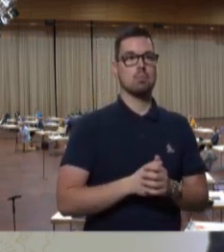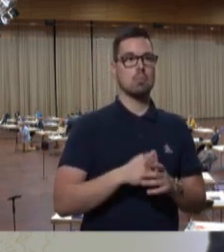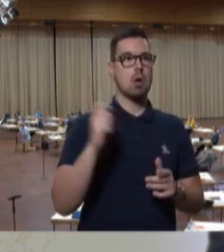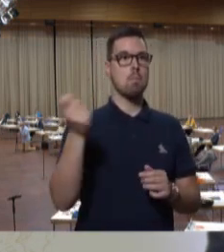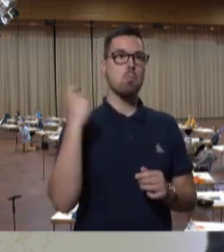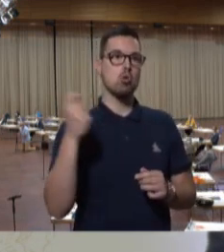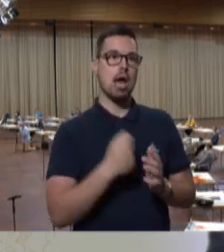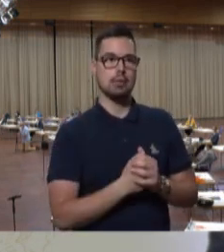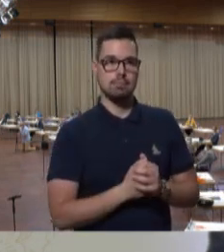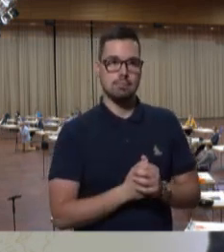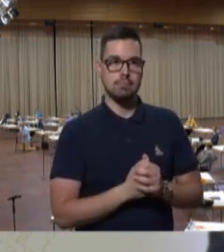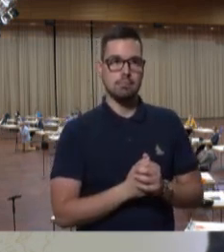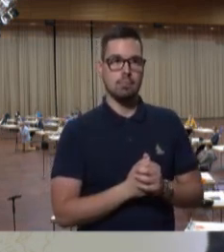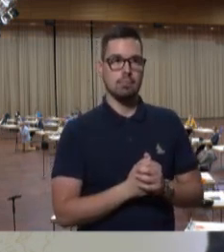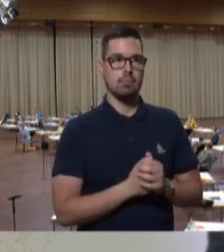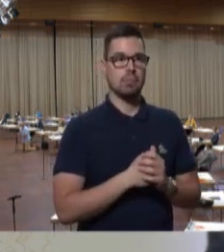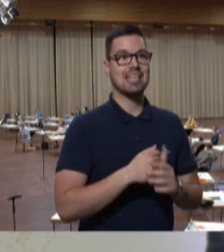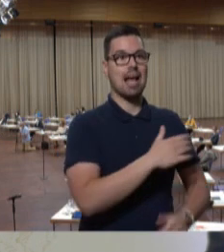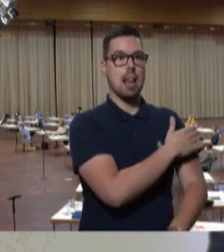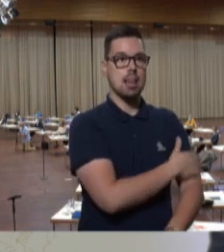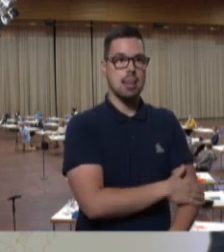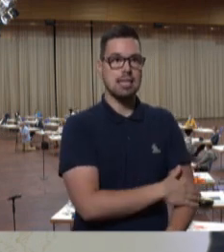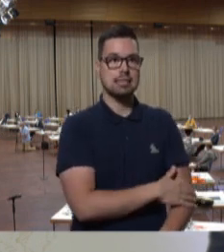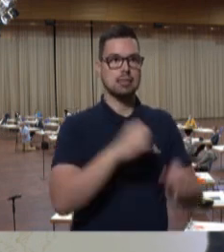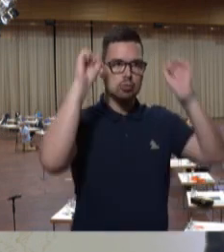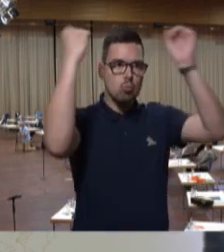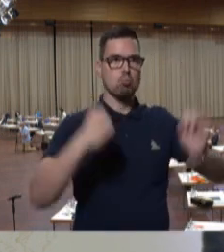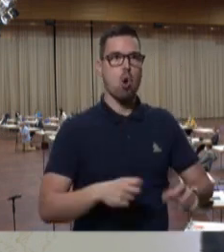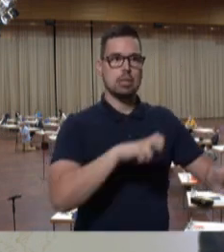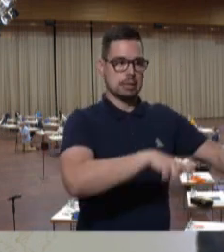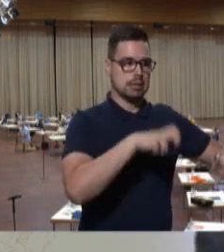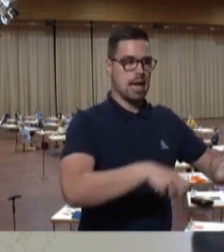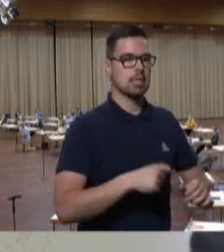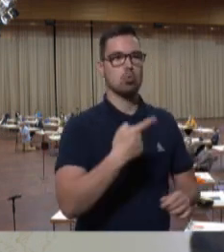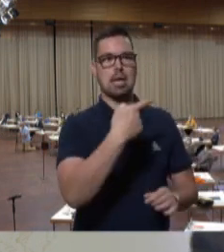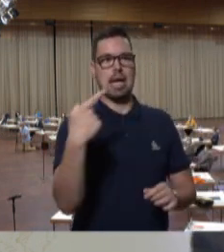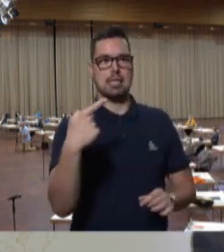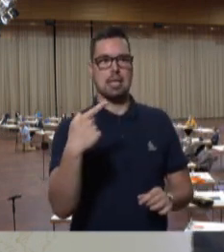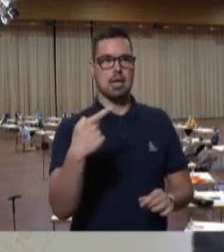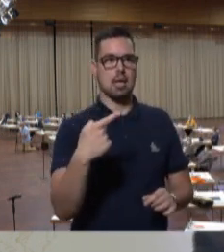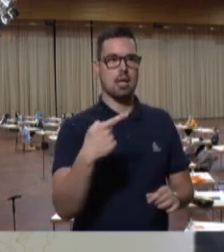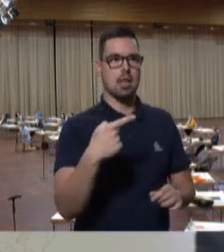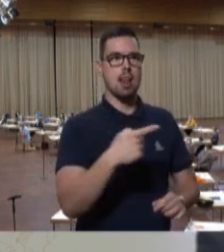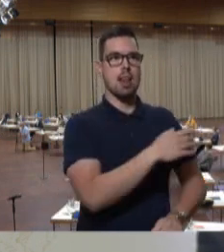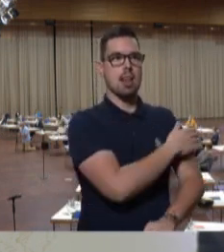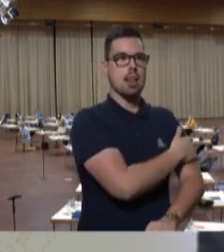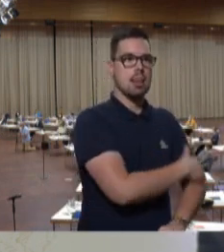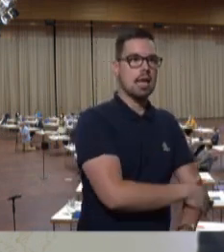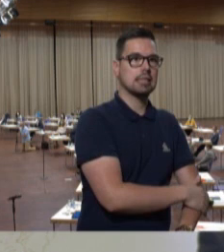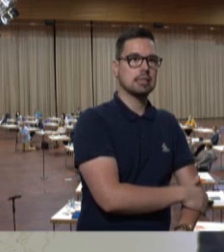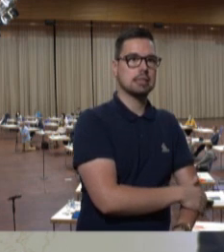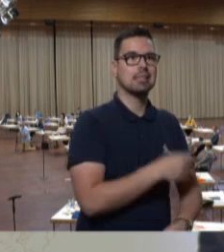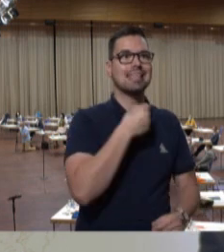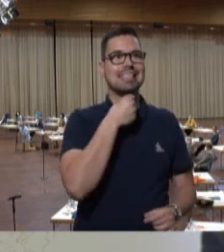.2020. Wenn ein linksextremer Bock zum Gärtner gemacht wird oder gendergerecht gesagt eine linksextreme Geiß.